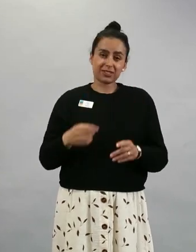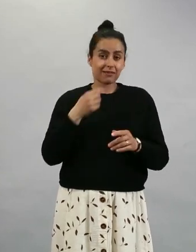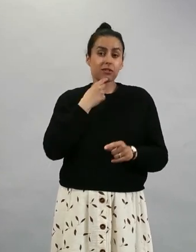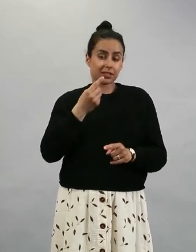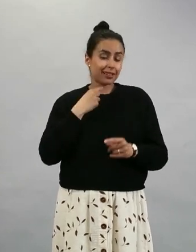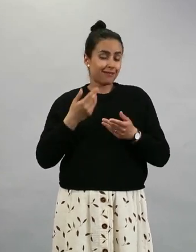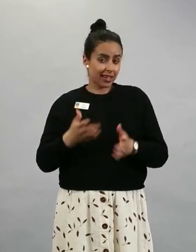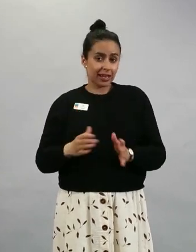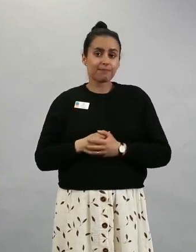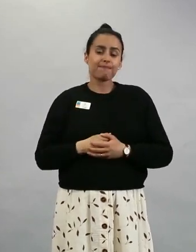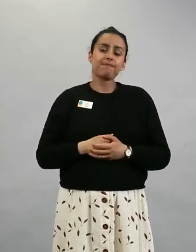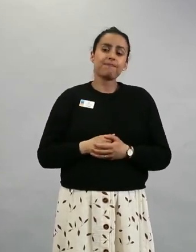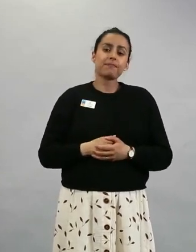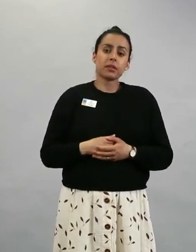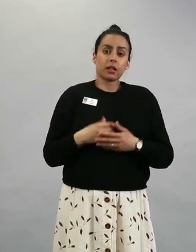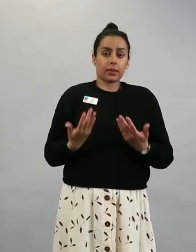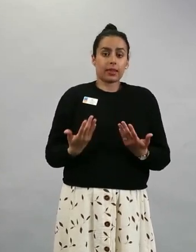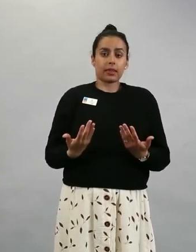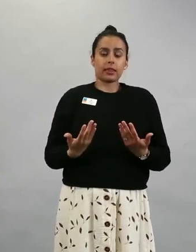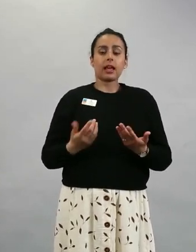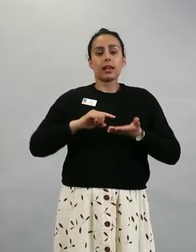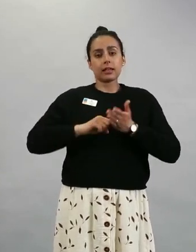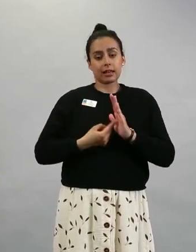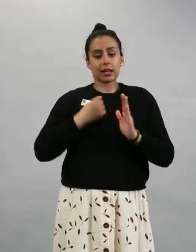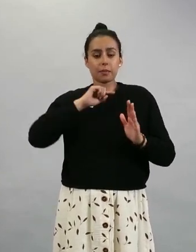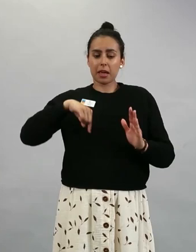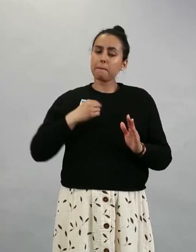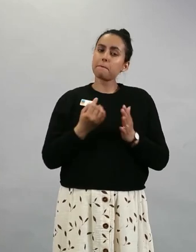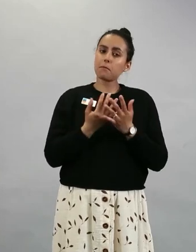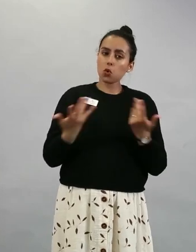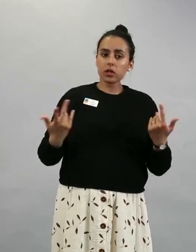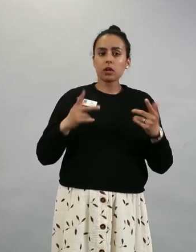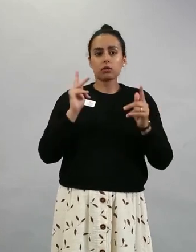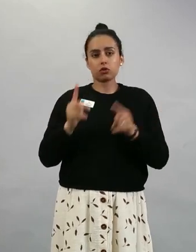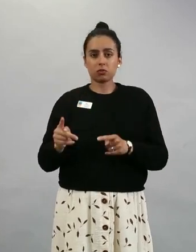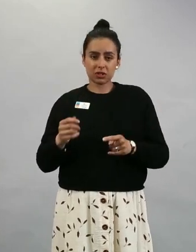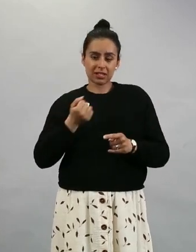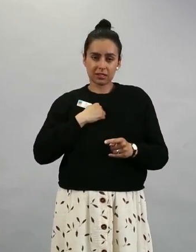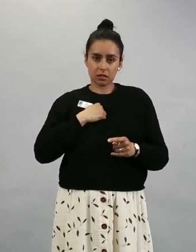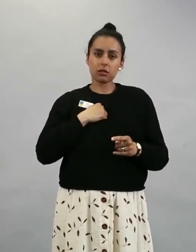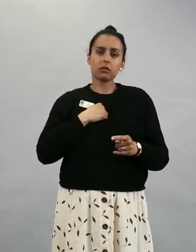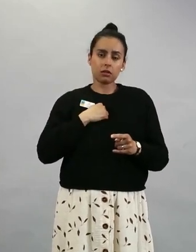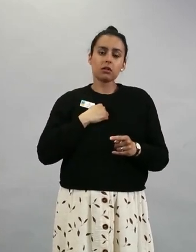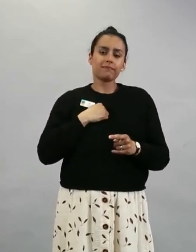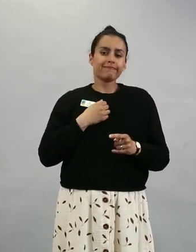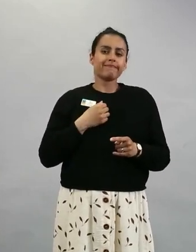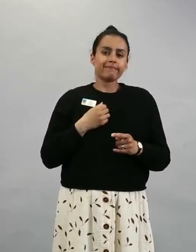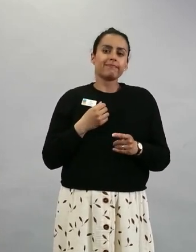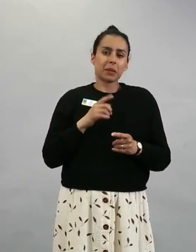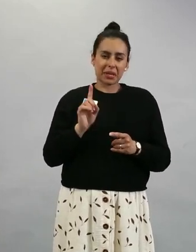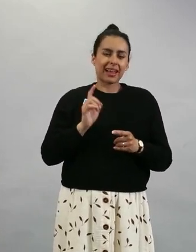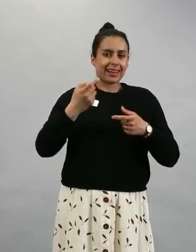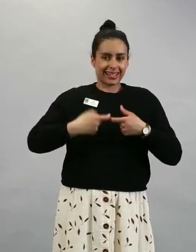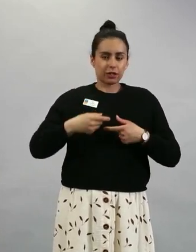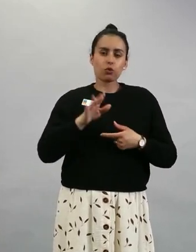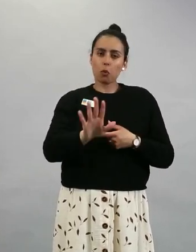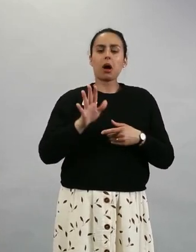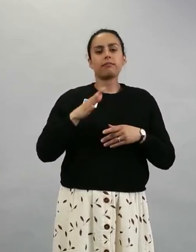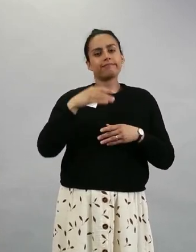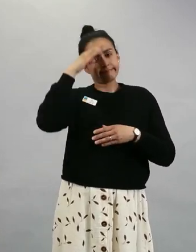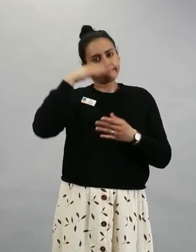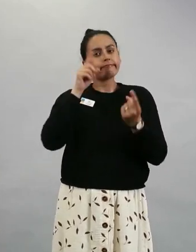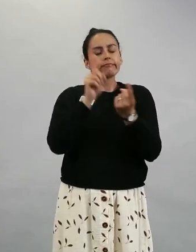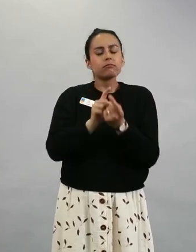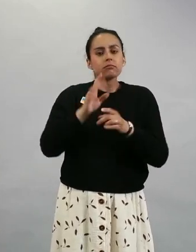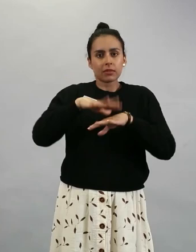Saimme taas tällä kertaa useita kysymyksiä, jotka liittyvät teidän omaan henkilökohtaiseen terveydentilaanne.